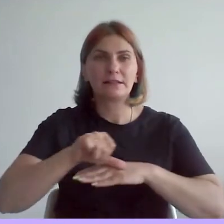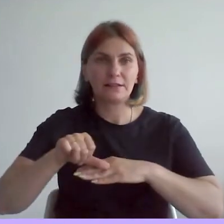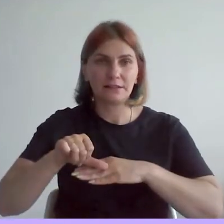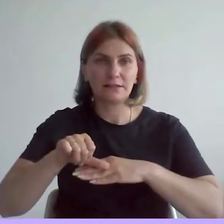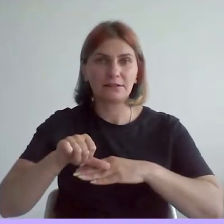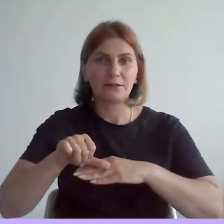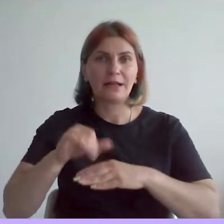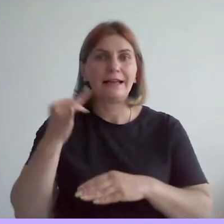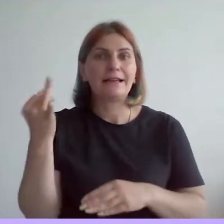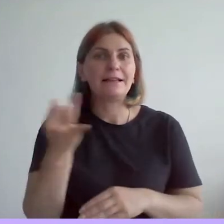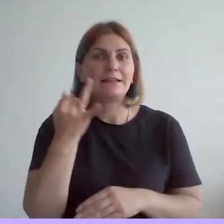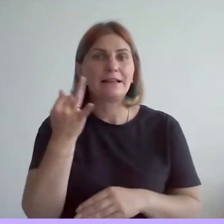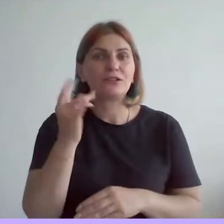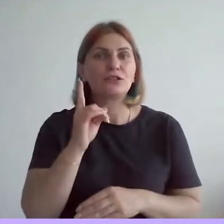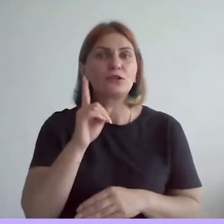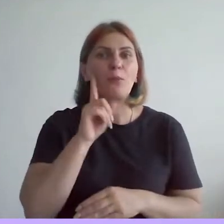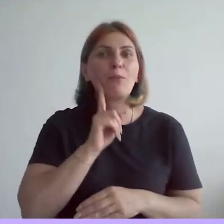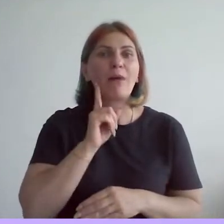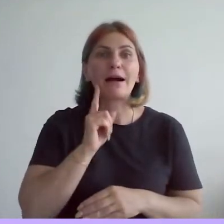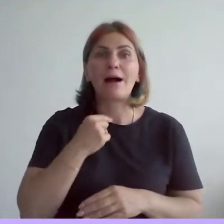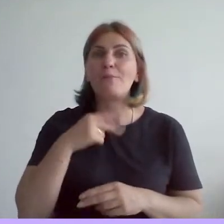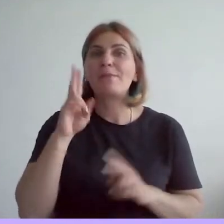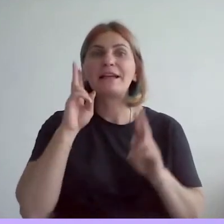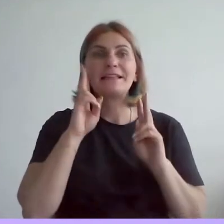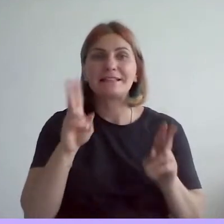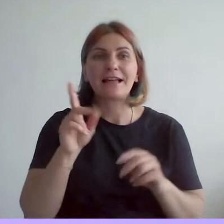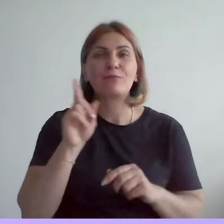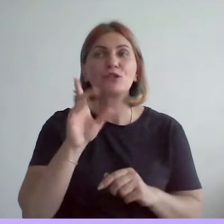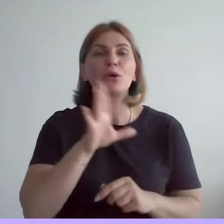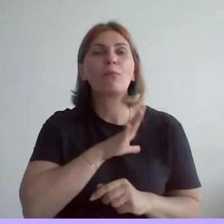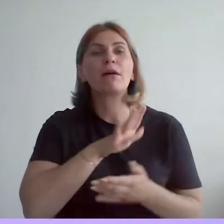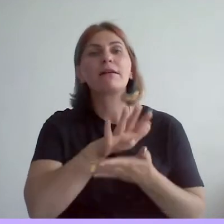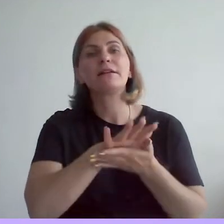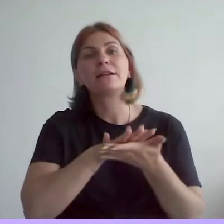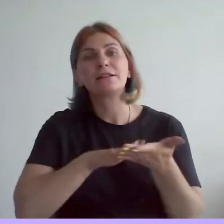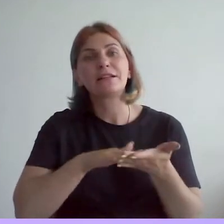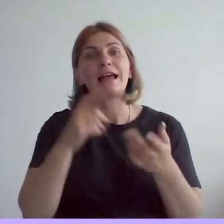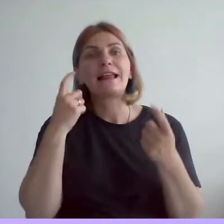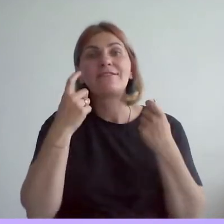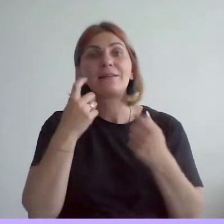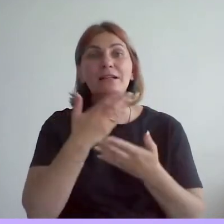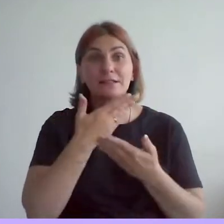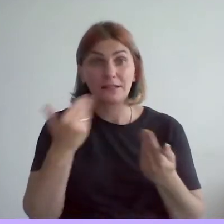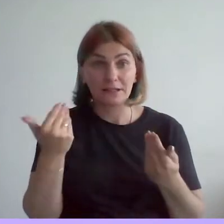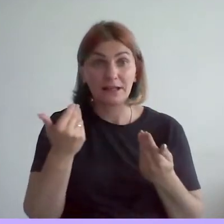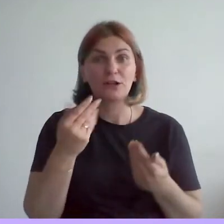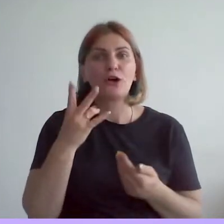Интересно, что пока мы не знаем, что с ними было дальше, какой-то у нас информации нет, но я надеюсь, что мы ее отыщем